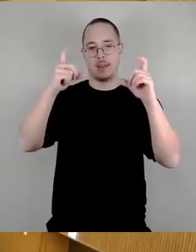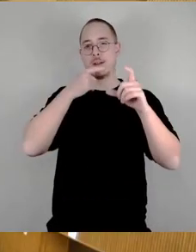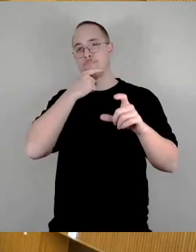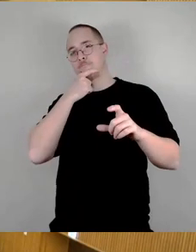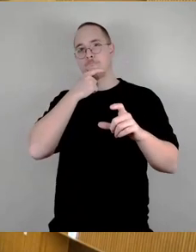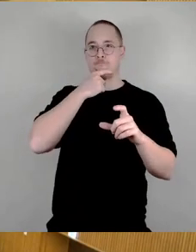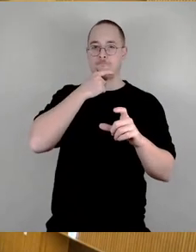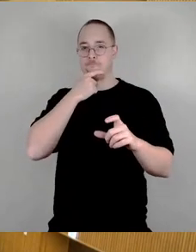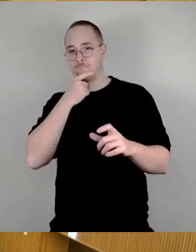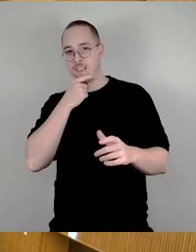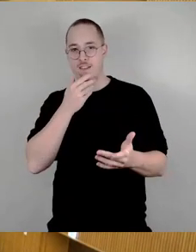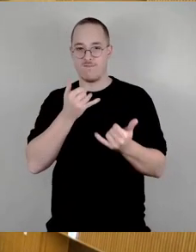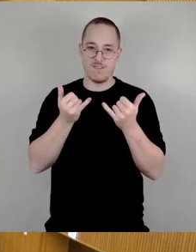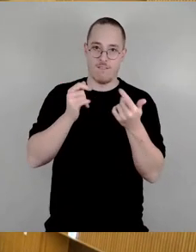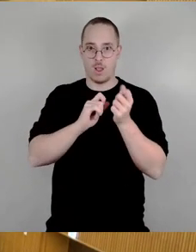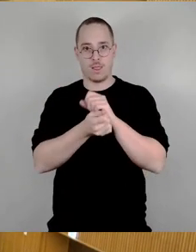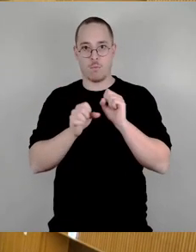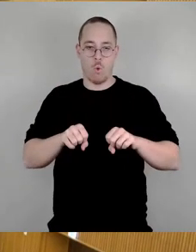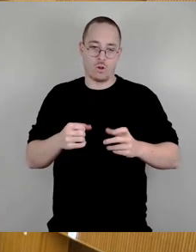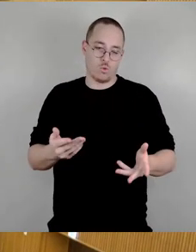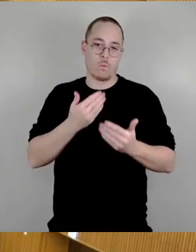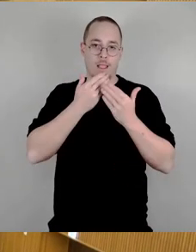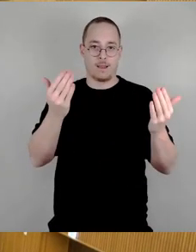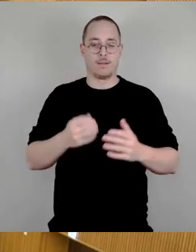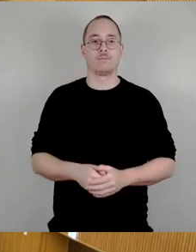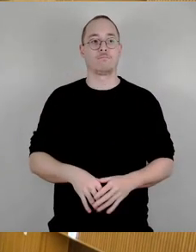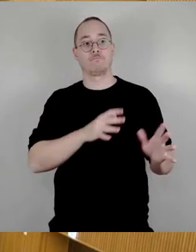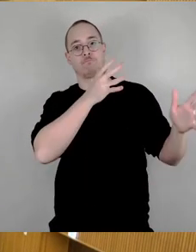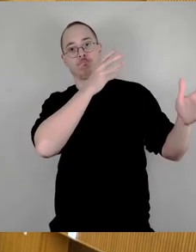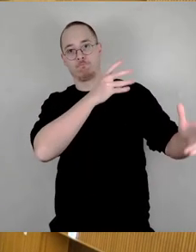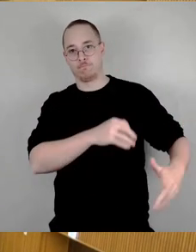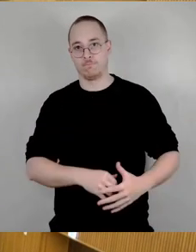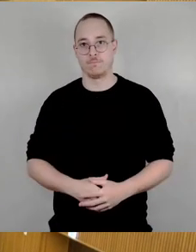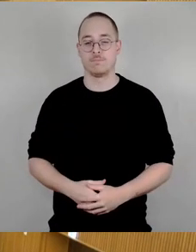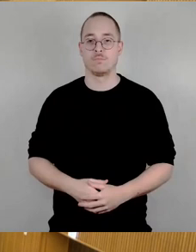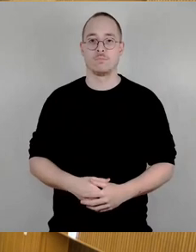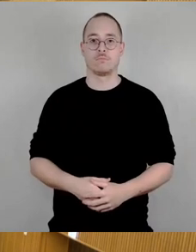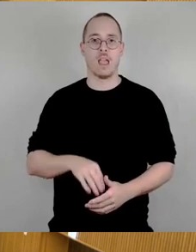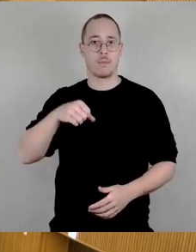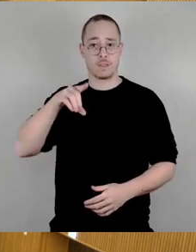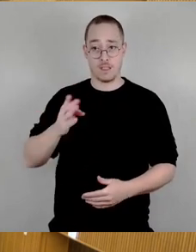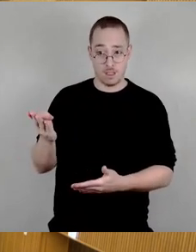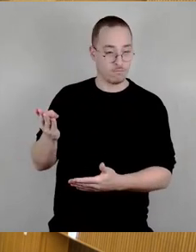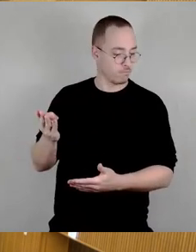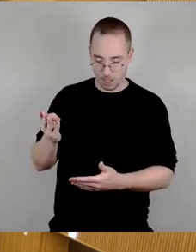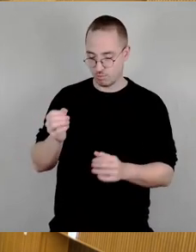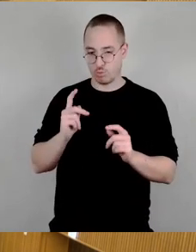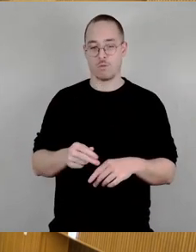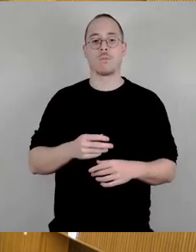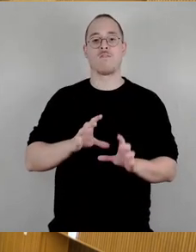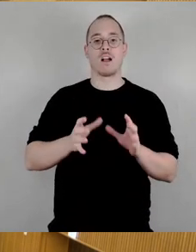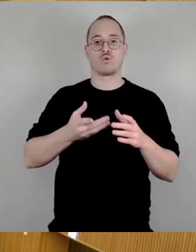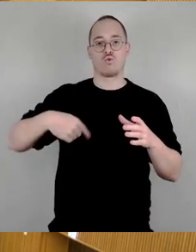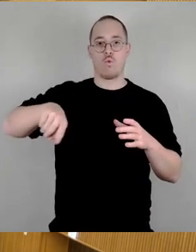So und dann SPD-Fraktion, Frau Sturm Nein Dann sind wir durch die Fraktionsrunde erstmal durch Gibt es